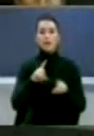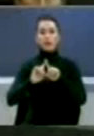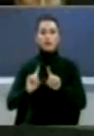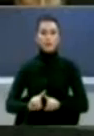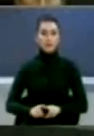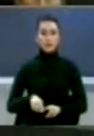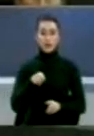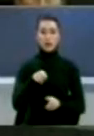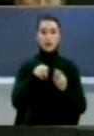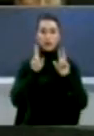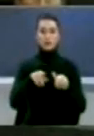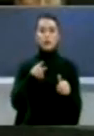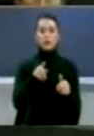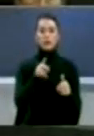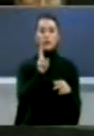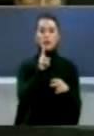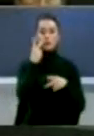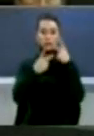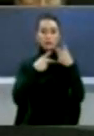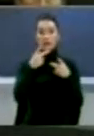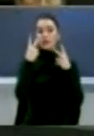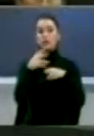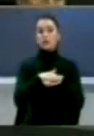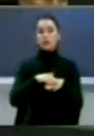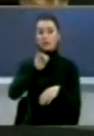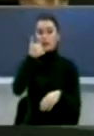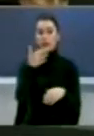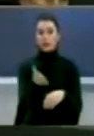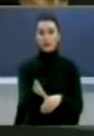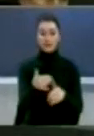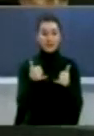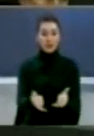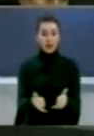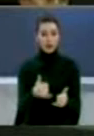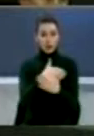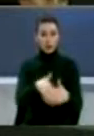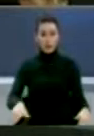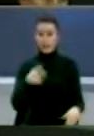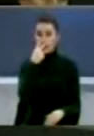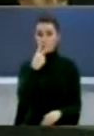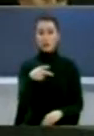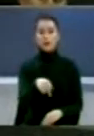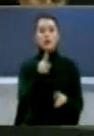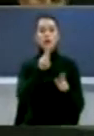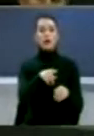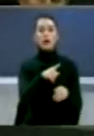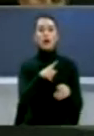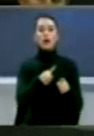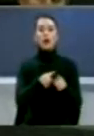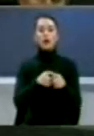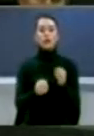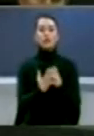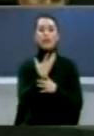protekcioniste do të ishte bërthama regullimit të këti kodi Kodi të anishëm i doganave dhe akcizave ka politik vjelëse dhe jo atë